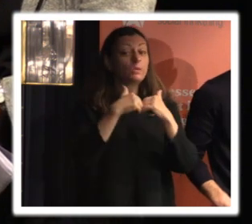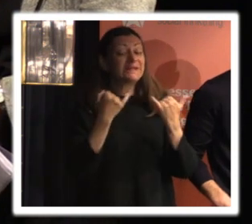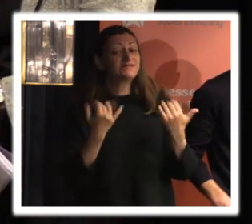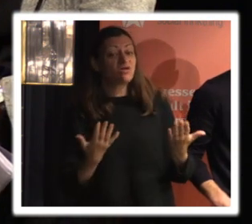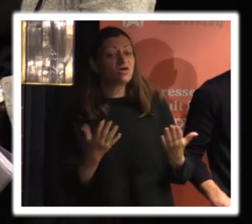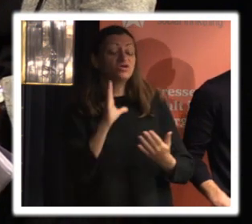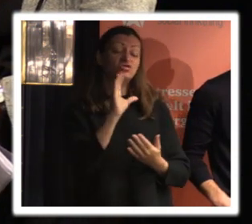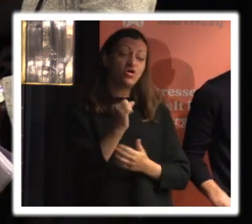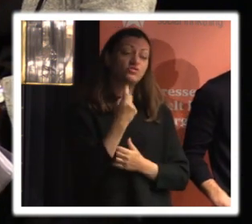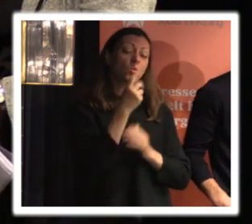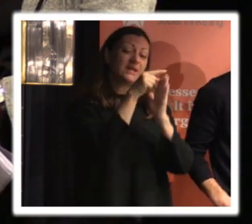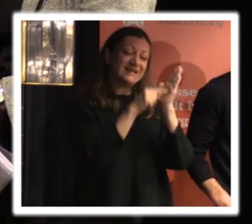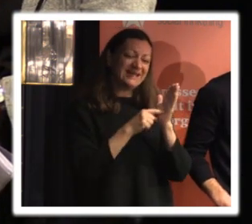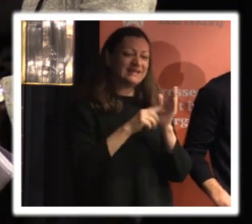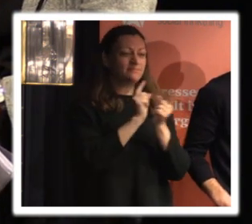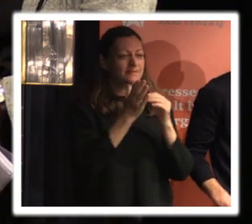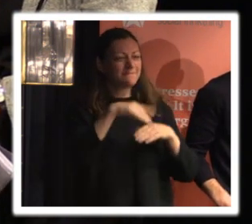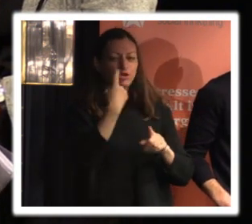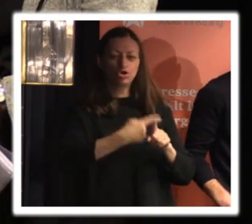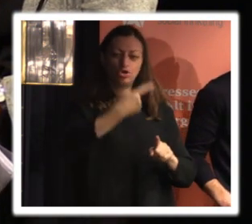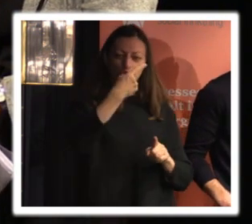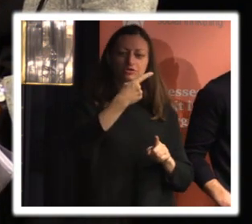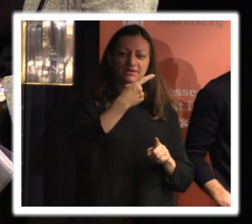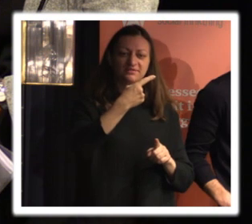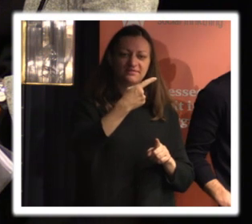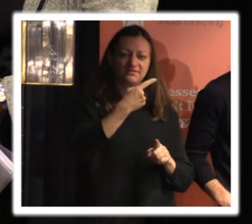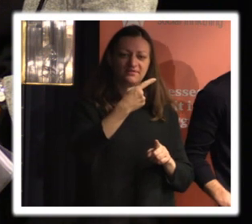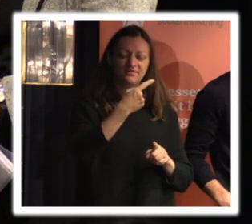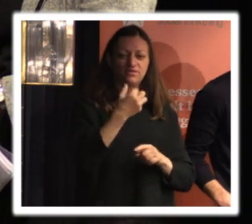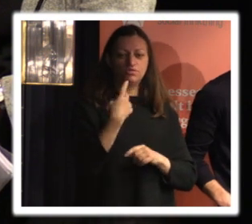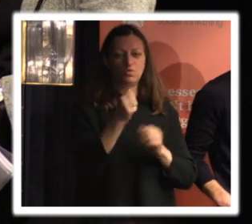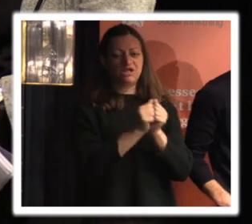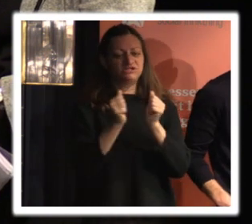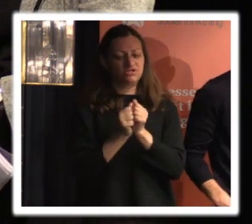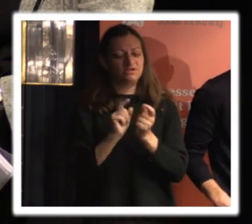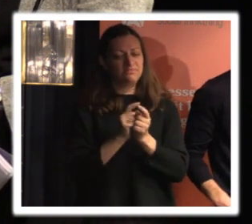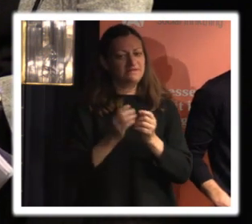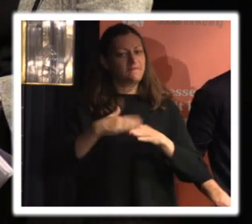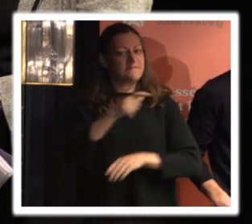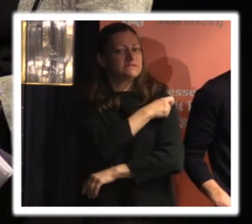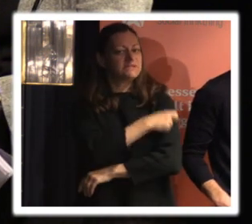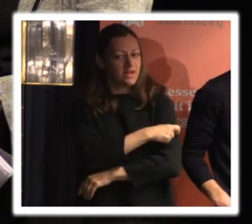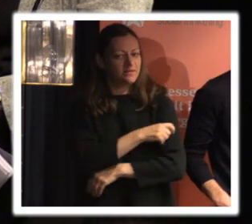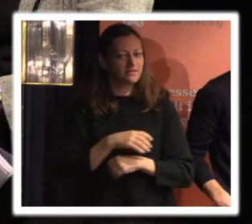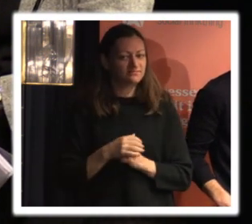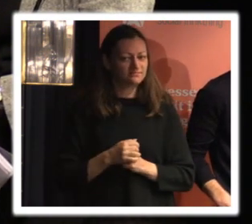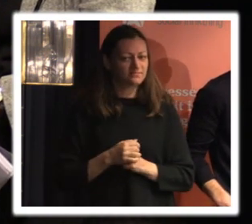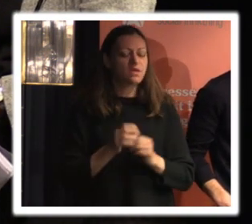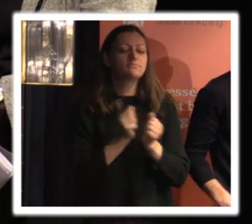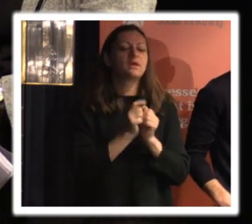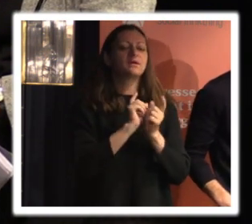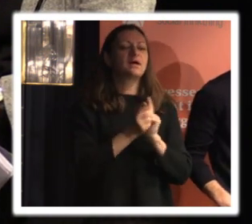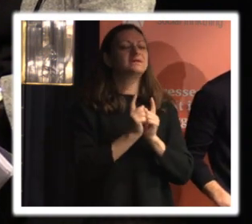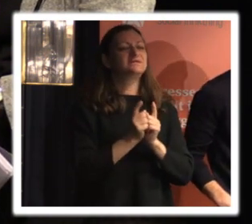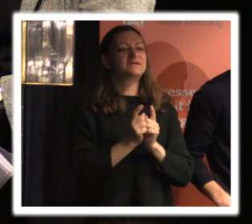visst vissa regler har förtydligats en del saker har liksom stramats åt men det är ju kanske det här